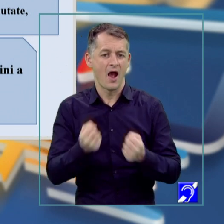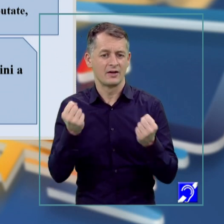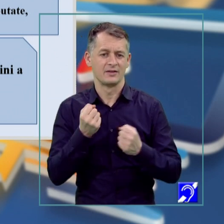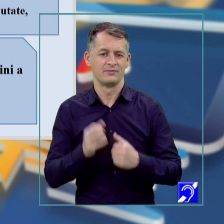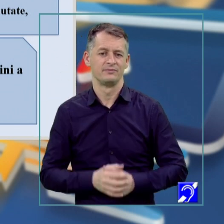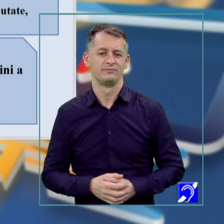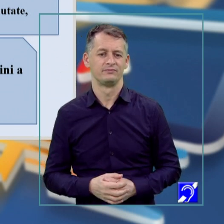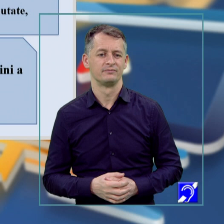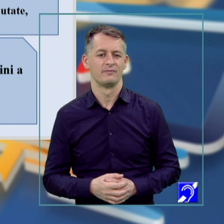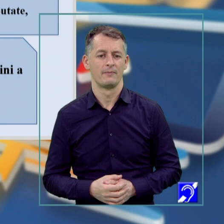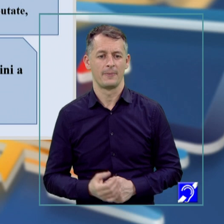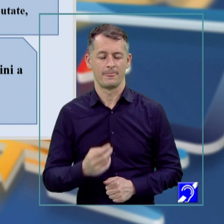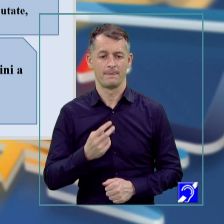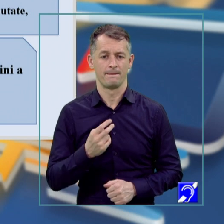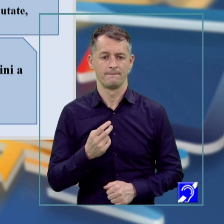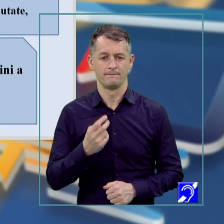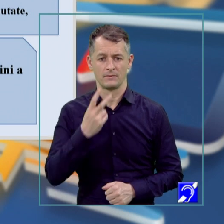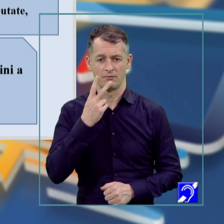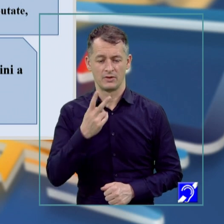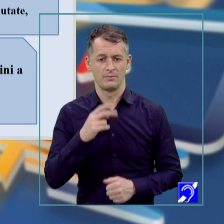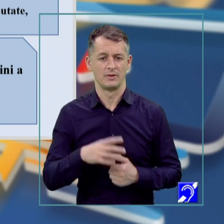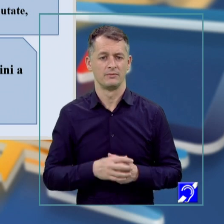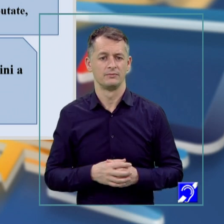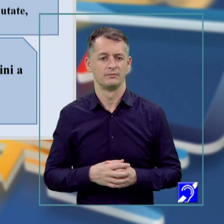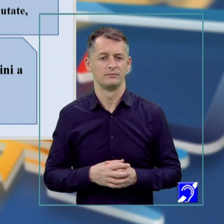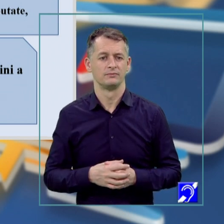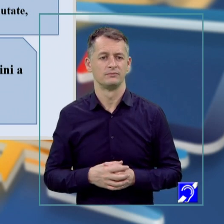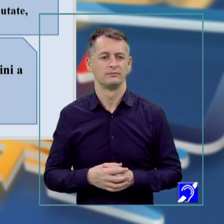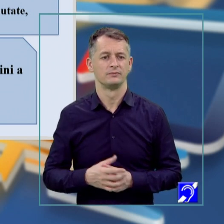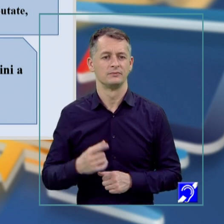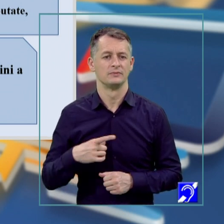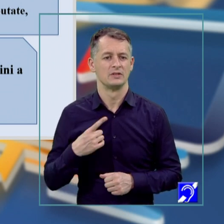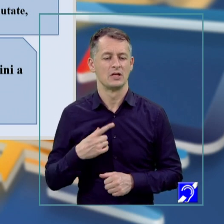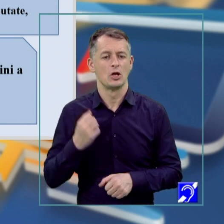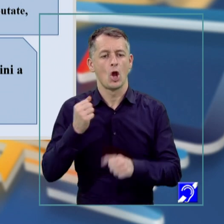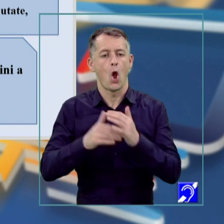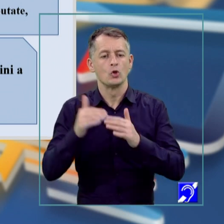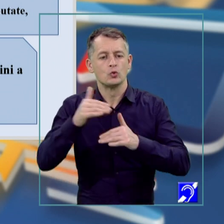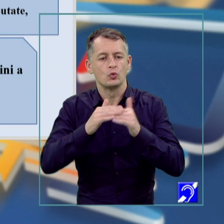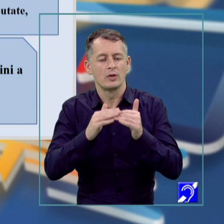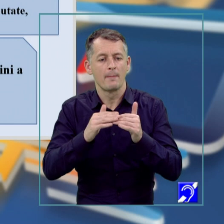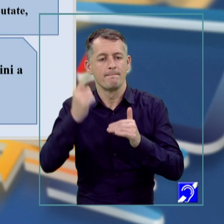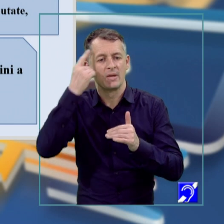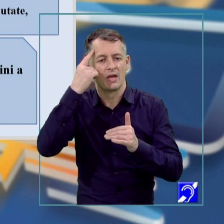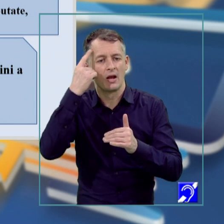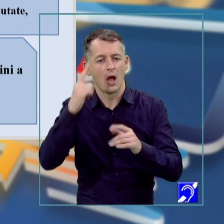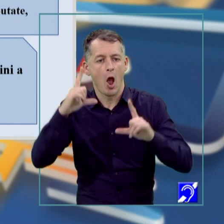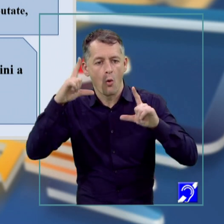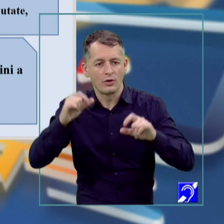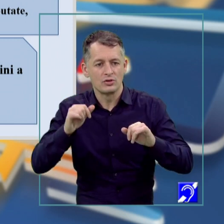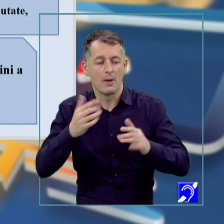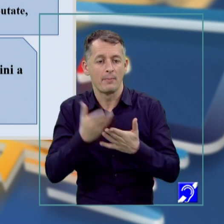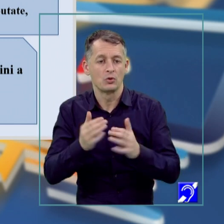că constă în construirea mintală a unei imagini pentru realitate existentă